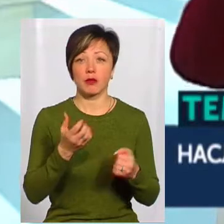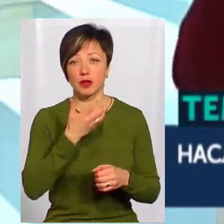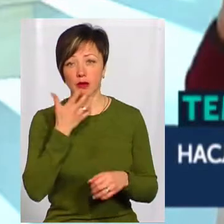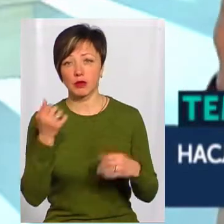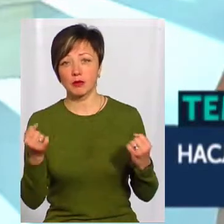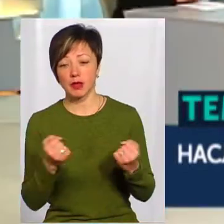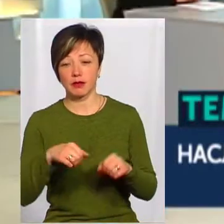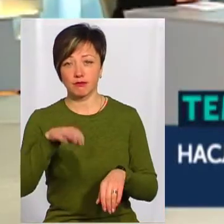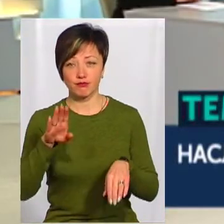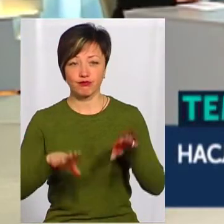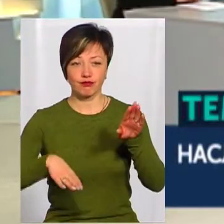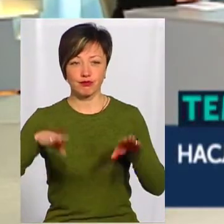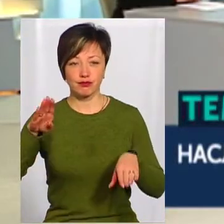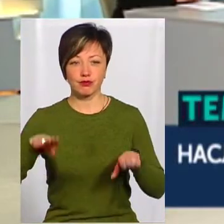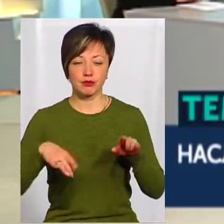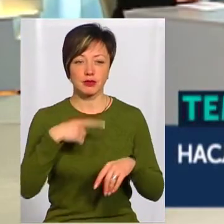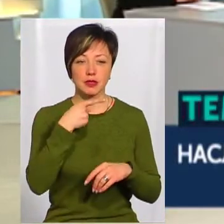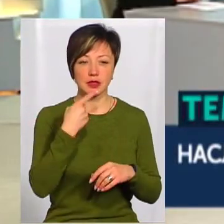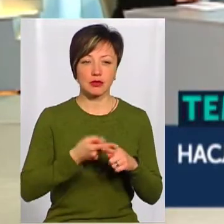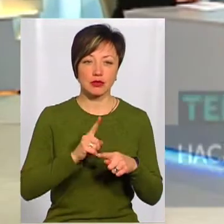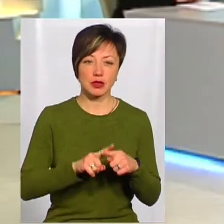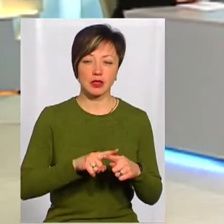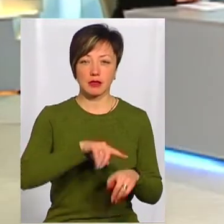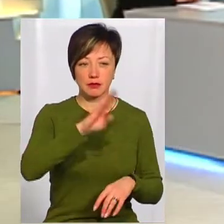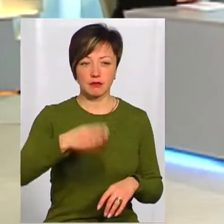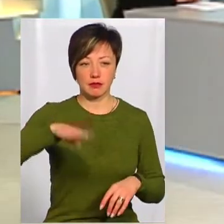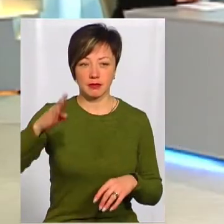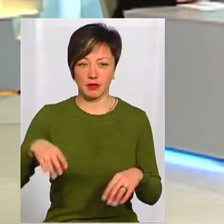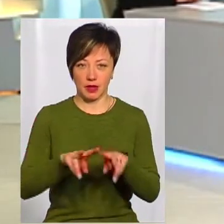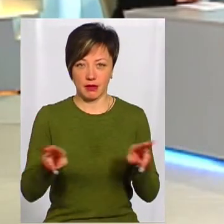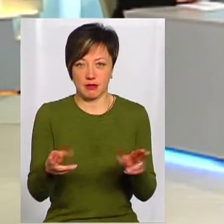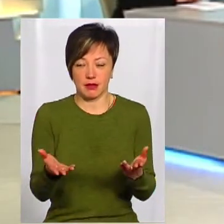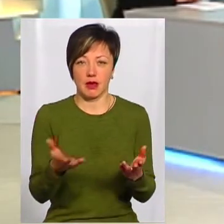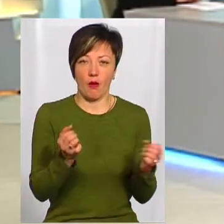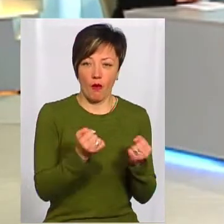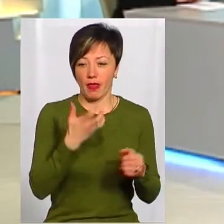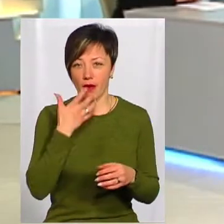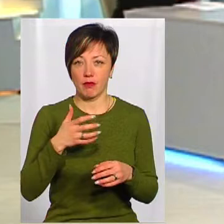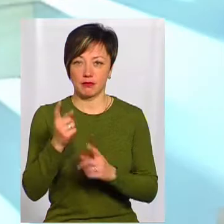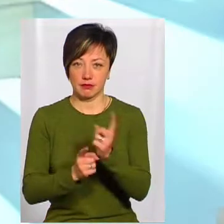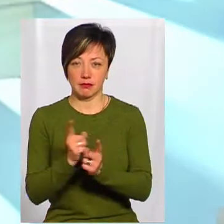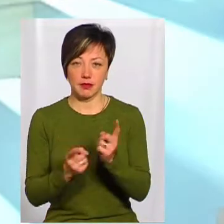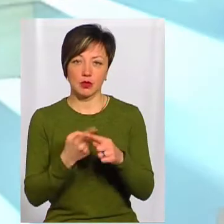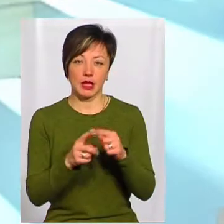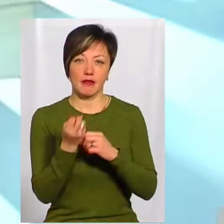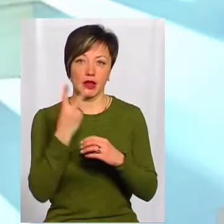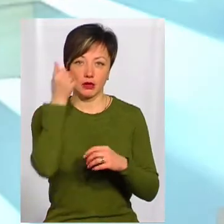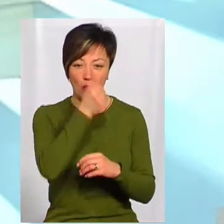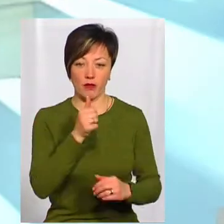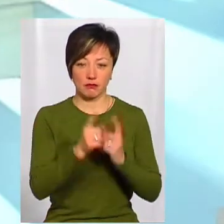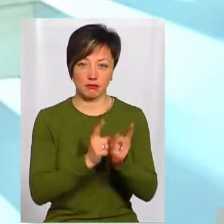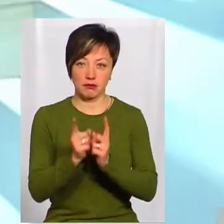потепління, похолодання, потепління. Вони заявляли, це цикл, там, різні цикли. От, основний був термін, що це 12 років. От,